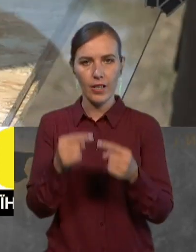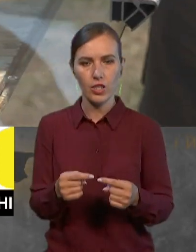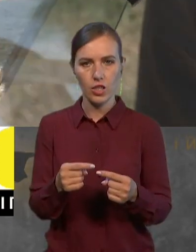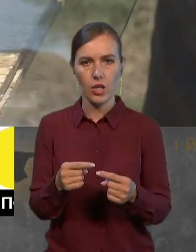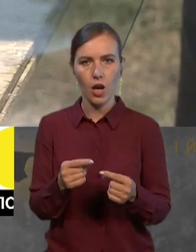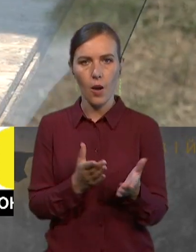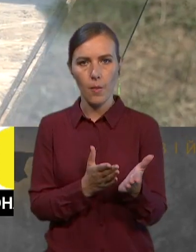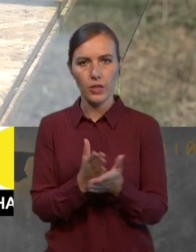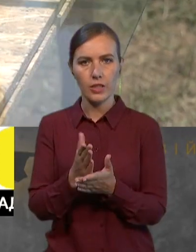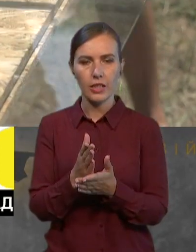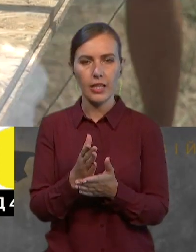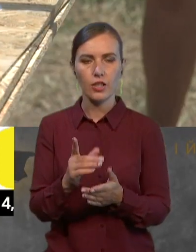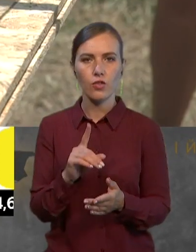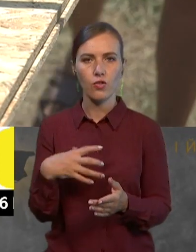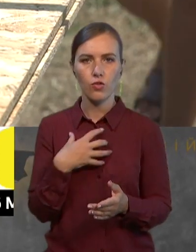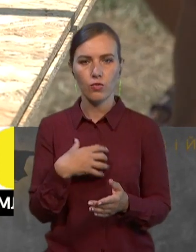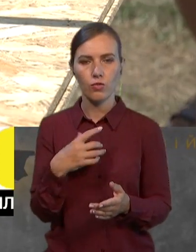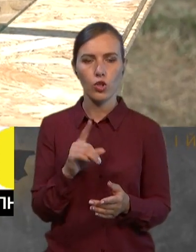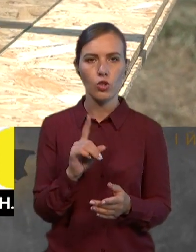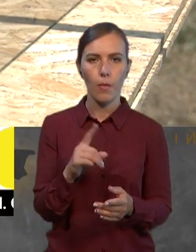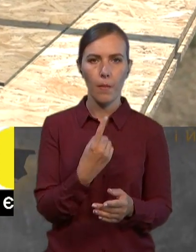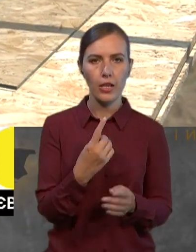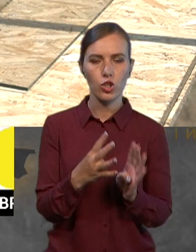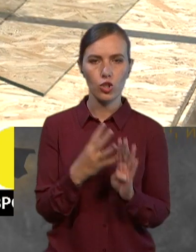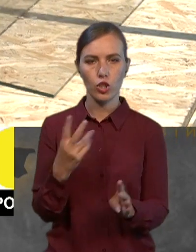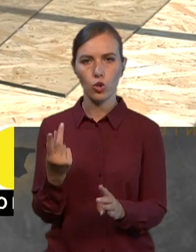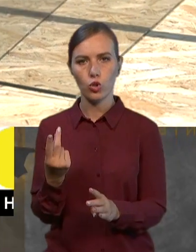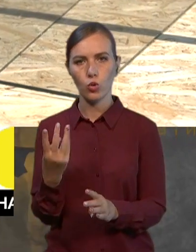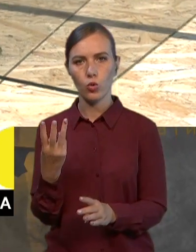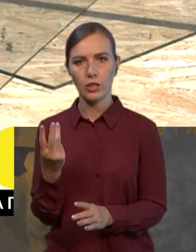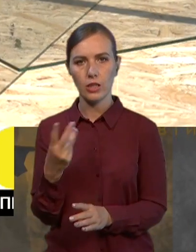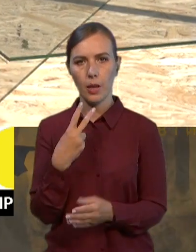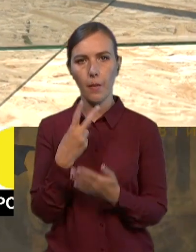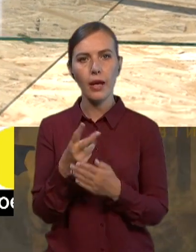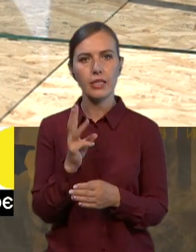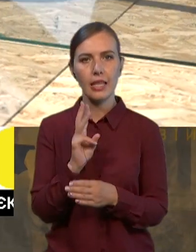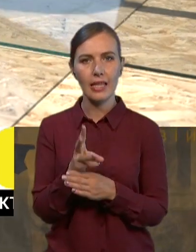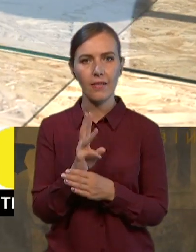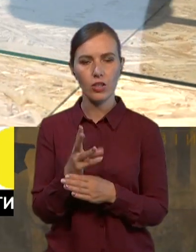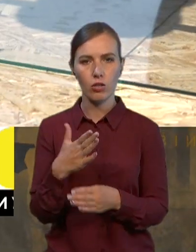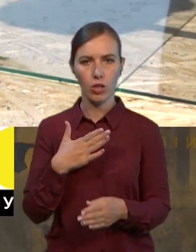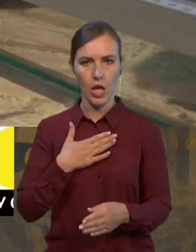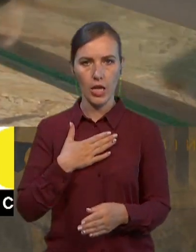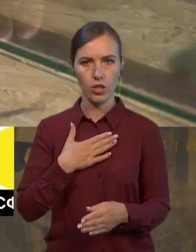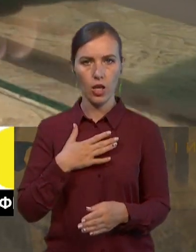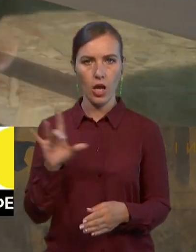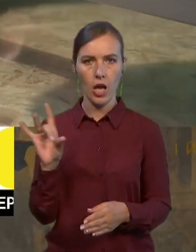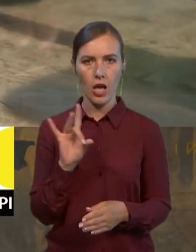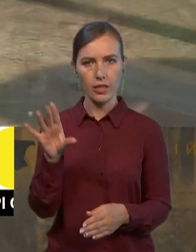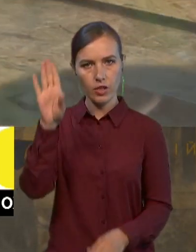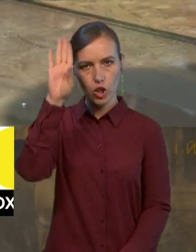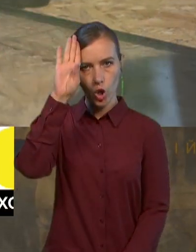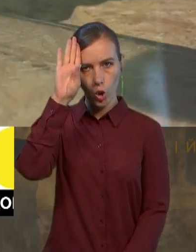в першу чергу, що в другу, третю. Ви бачите на відео, саме наші рівненські хлопці